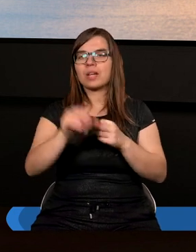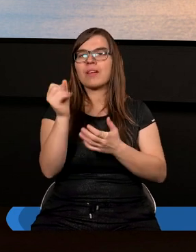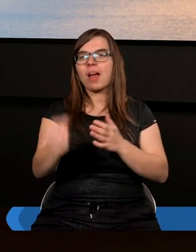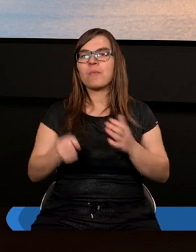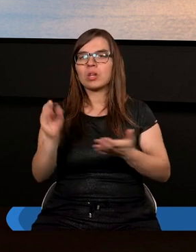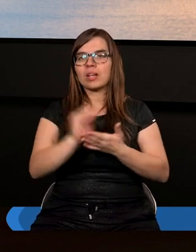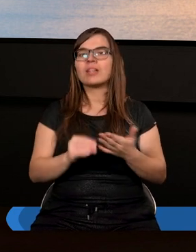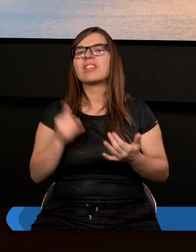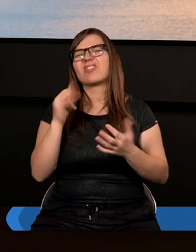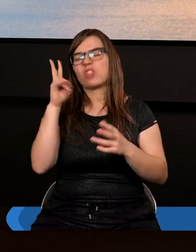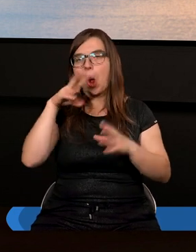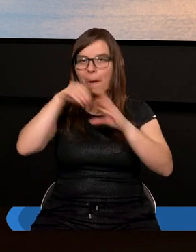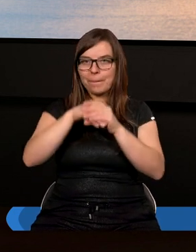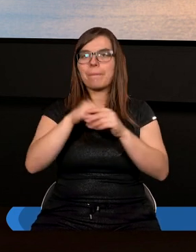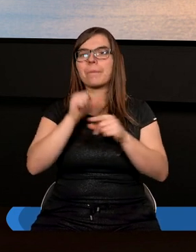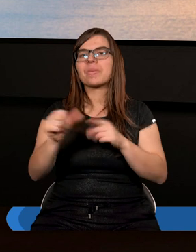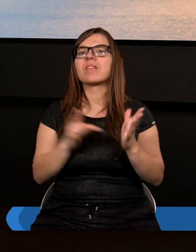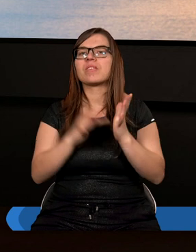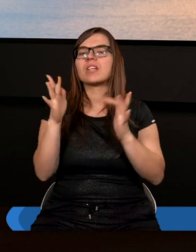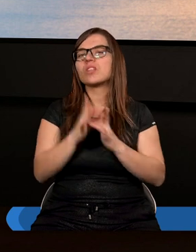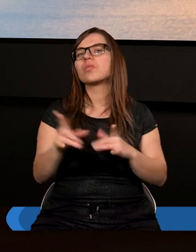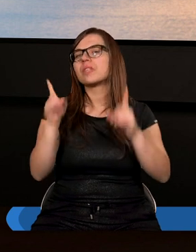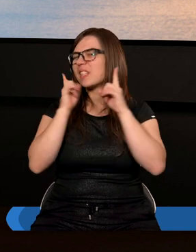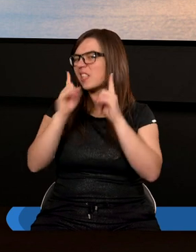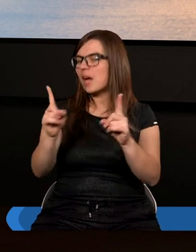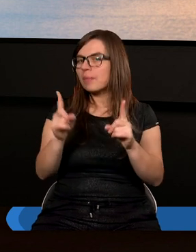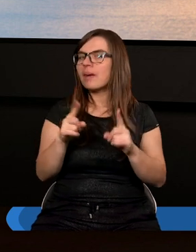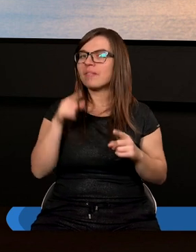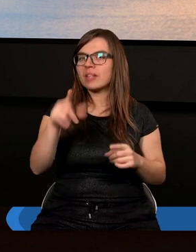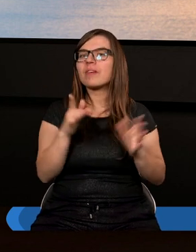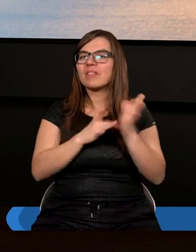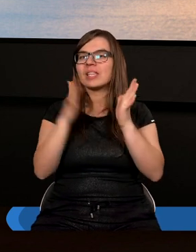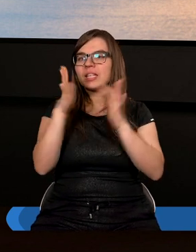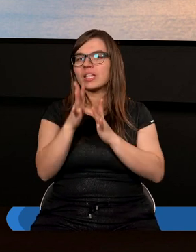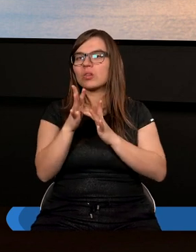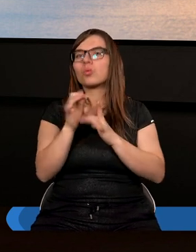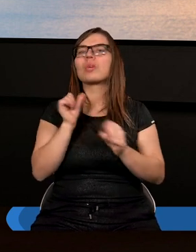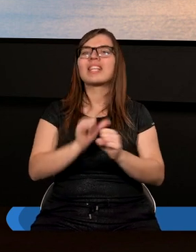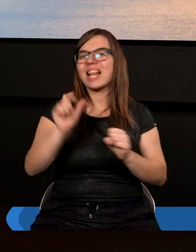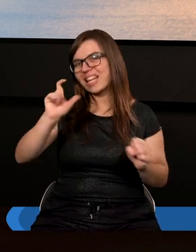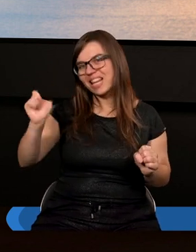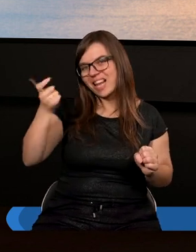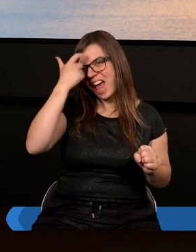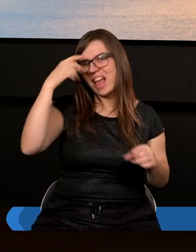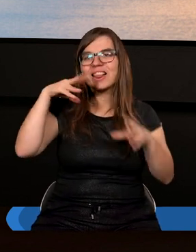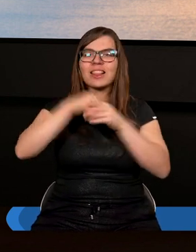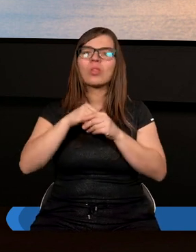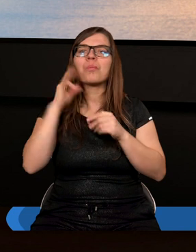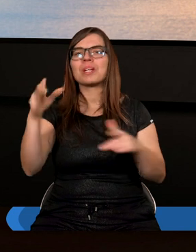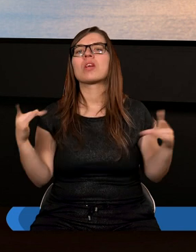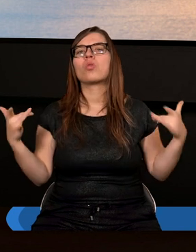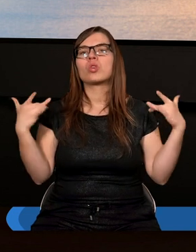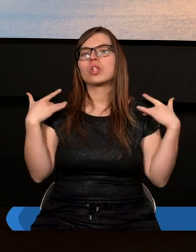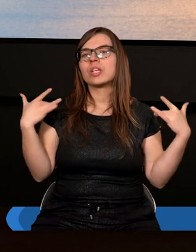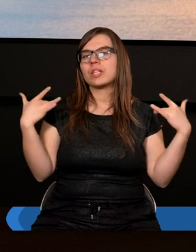Jeżeli ktoś jest w Chrystusie, a więc tak naprawdę, jeżeli dla kogoś Chrystus jest centrum jego życia,